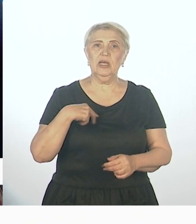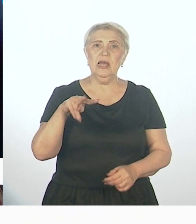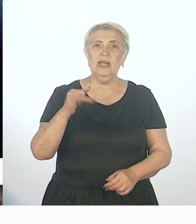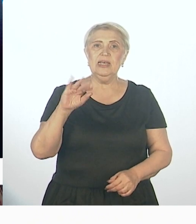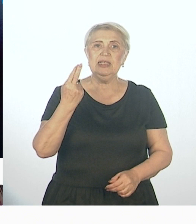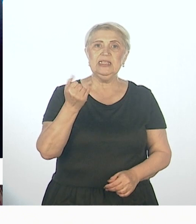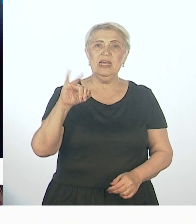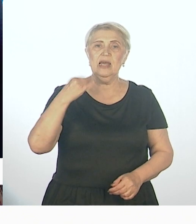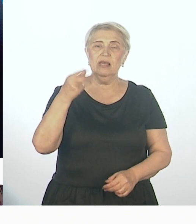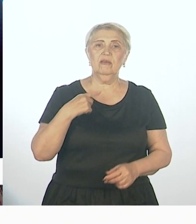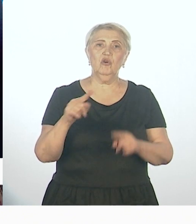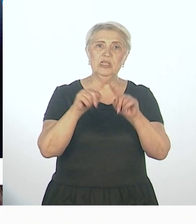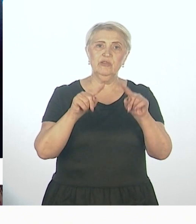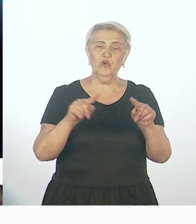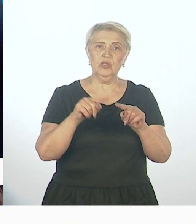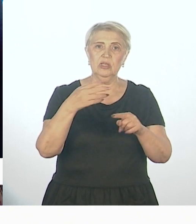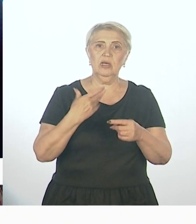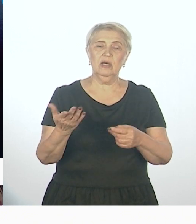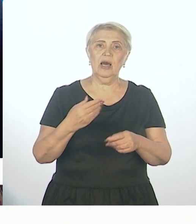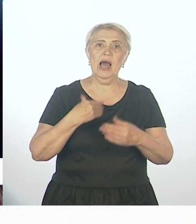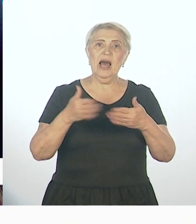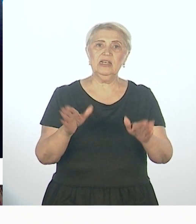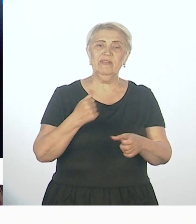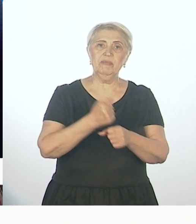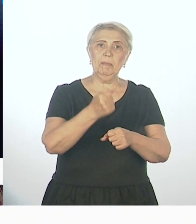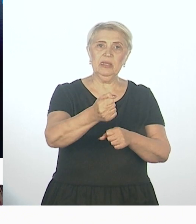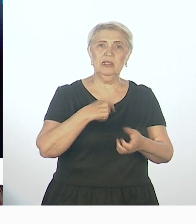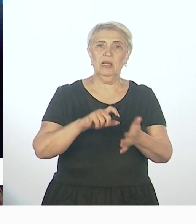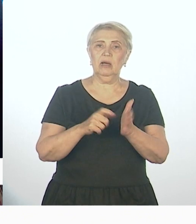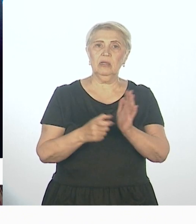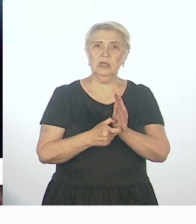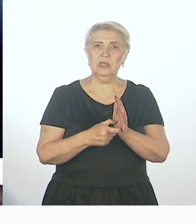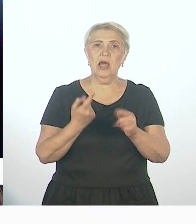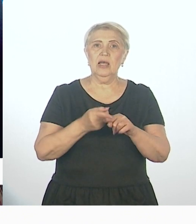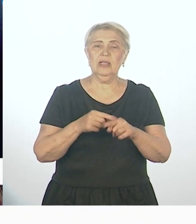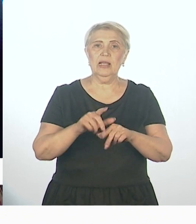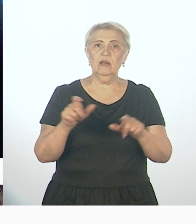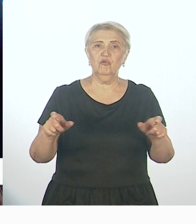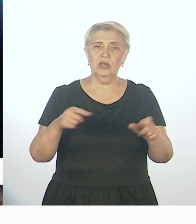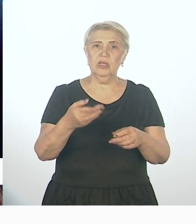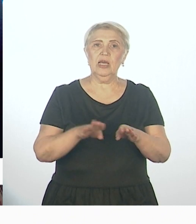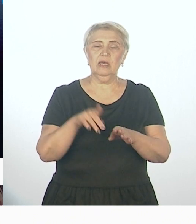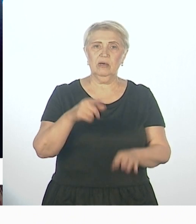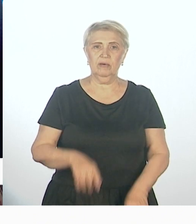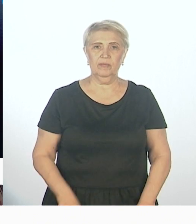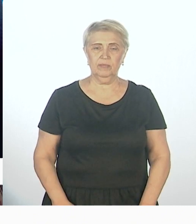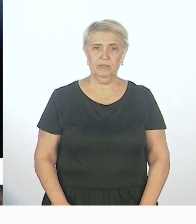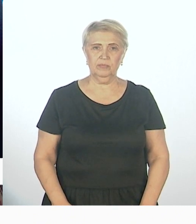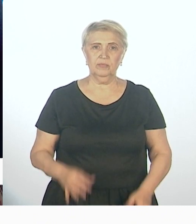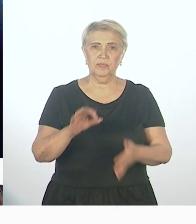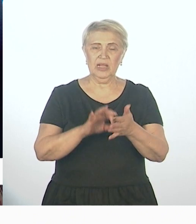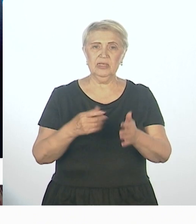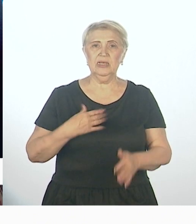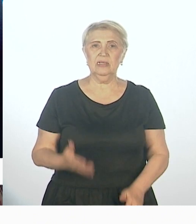открываем дополнительный ресурсный класс для детей с нарушением интеллектуального развития, аутистического спектра. И вот здесь,